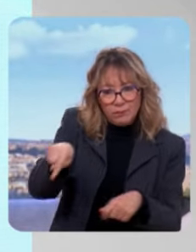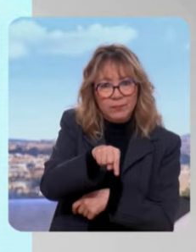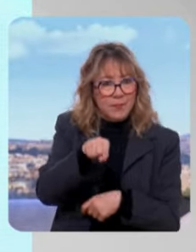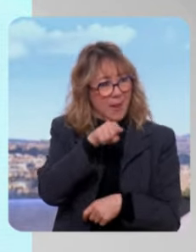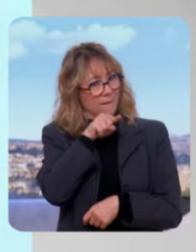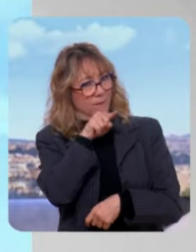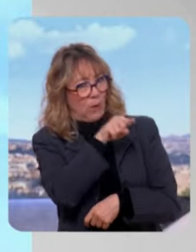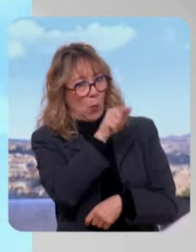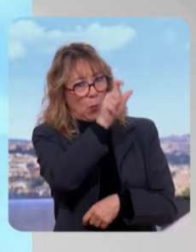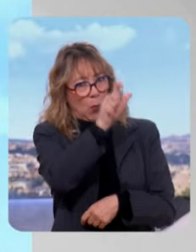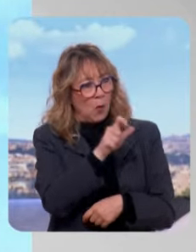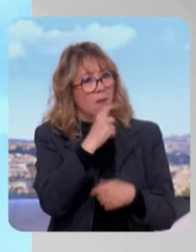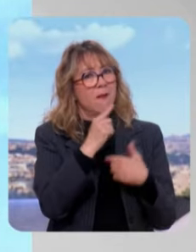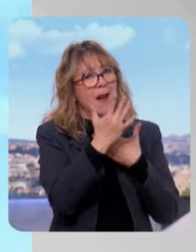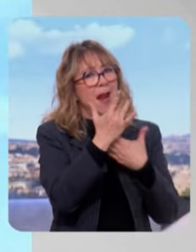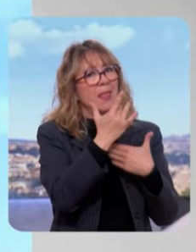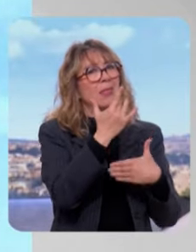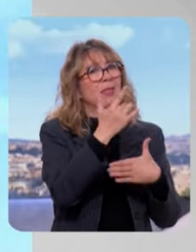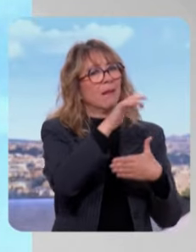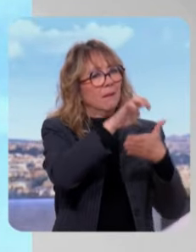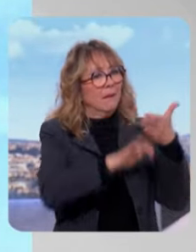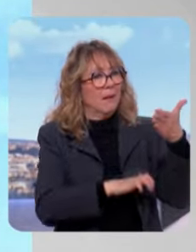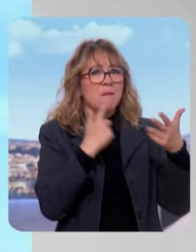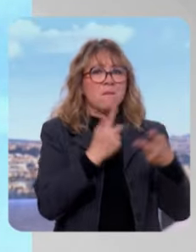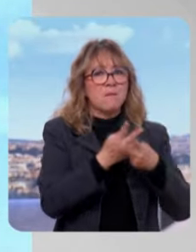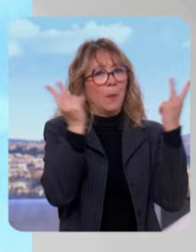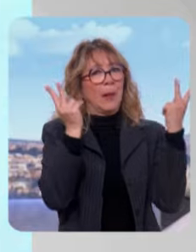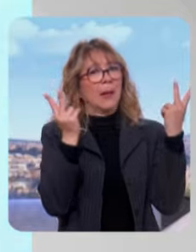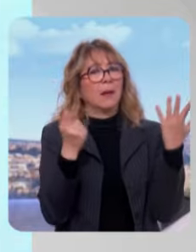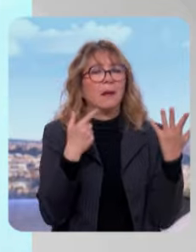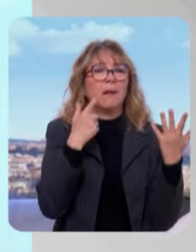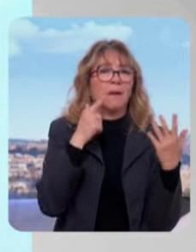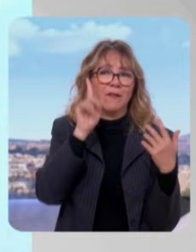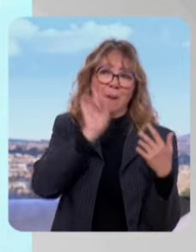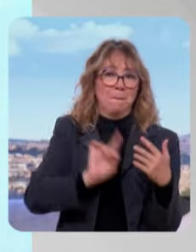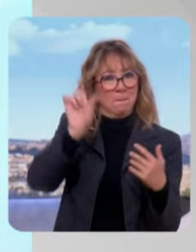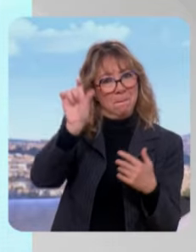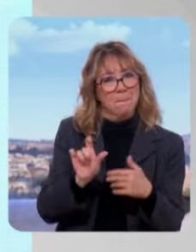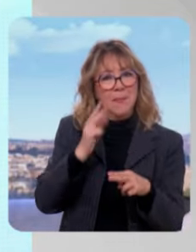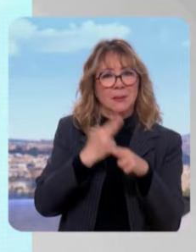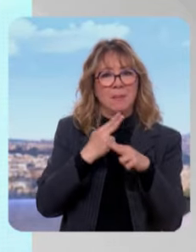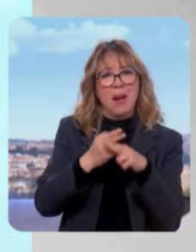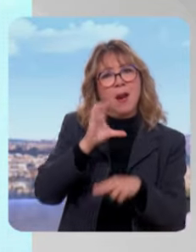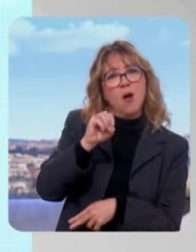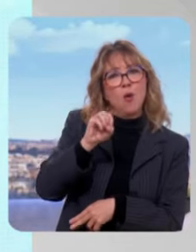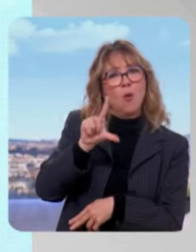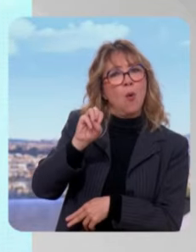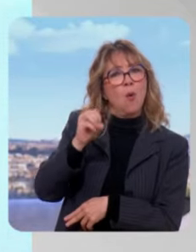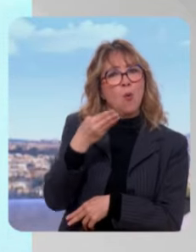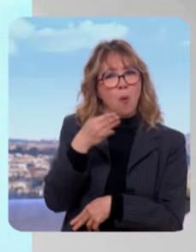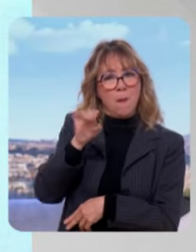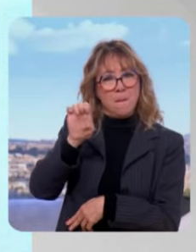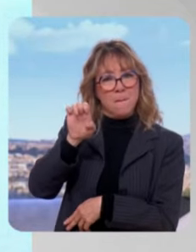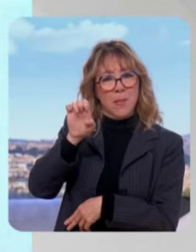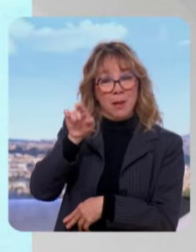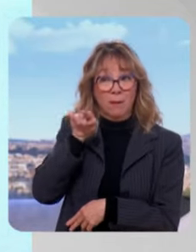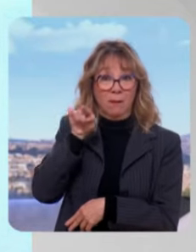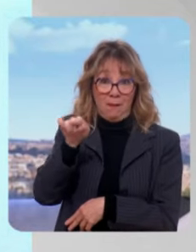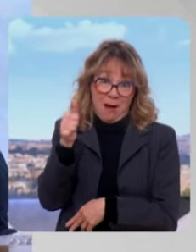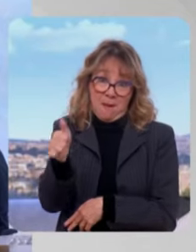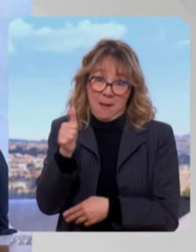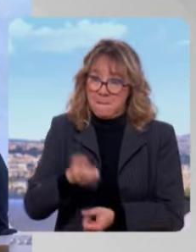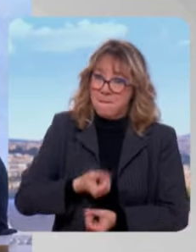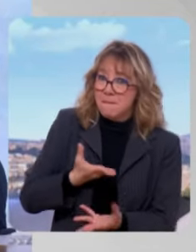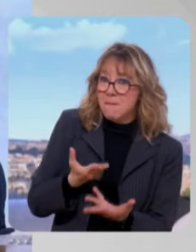écrit une lettre publique à Colombes. Alors, qui est Colombes ? C'est cette dame qui a raconté avec émotion, chez nos confrères de TF1, pourquoi tant d'électeurs des classes